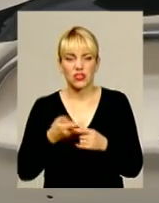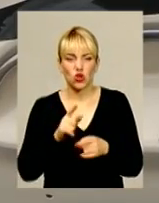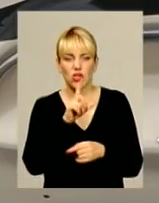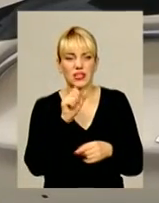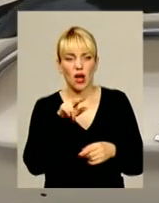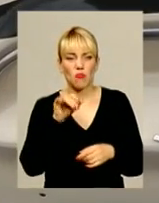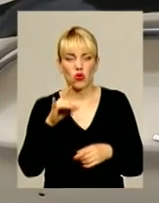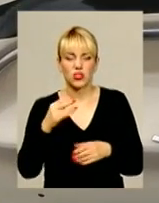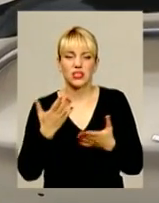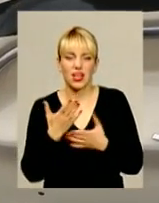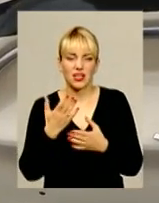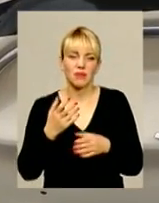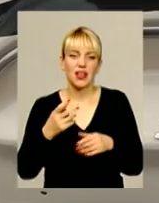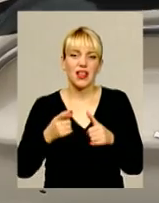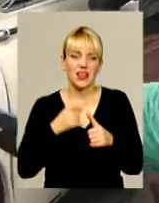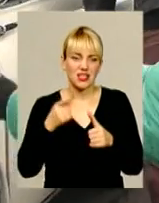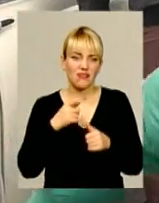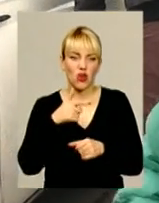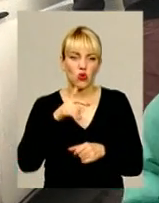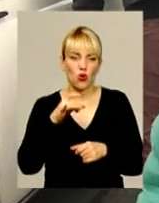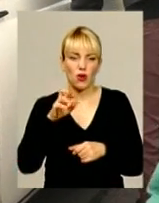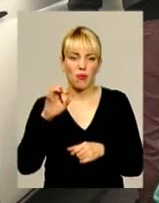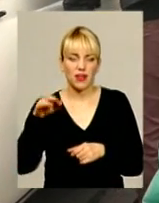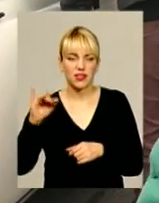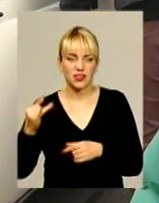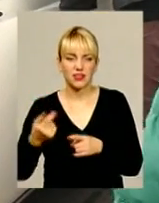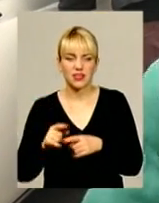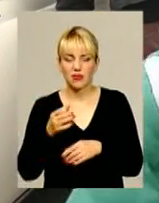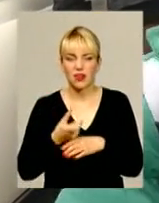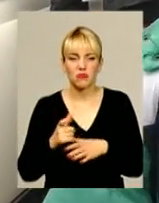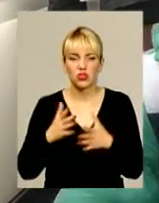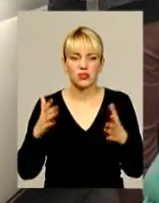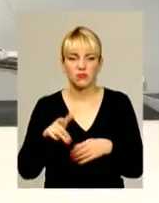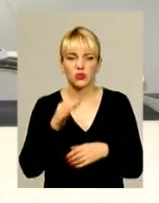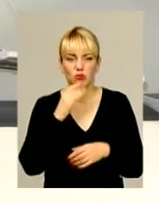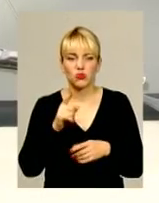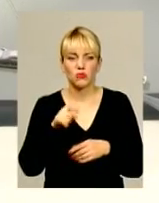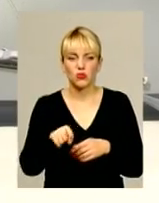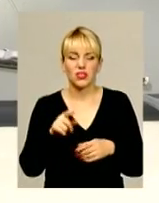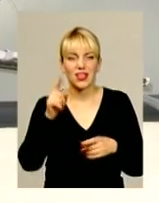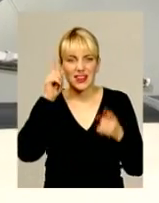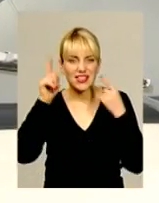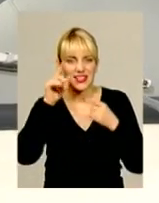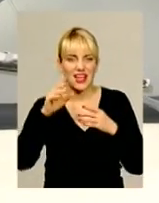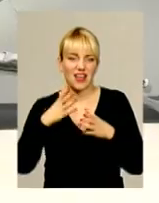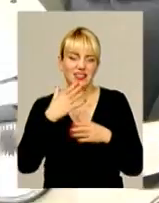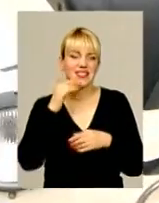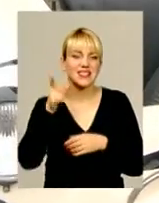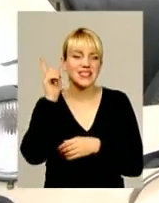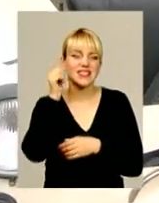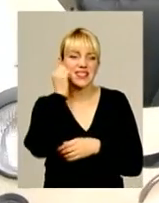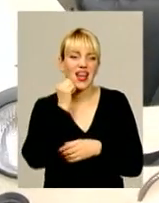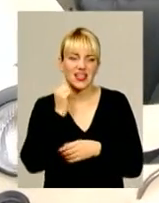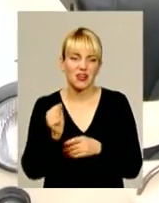з усмішкою називають горбатим. Мені свої більше час подобається. А чому? Ну, своїм дизайном і якоюсь такою стариною.